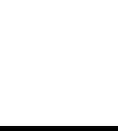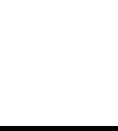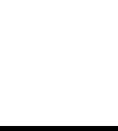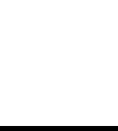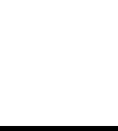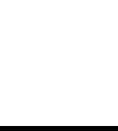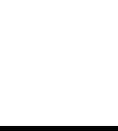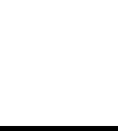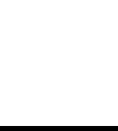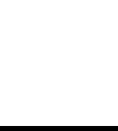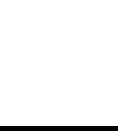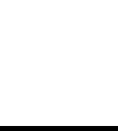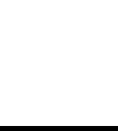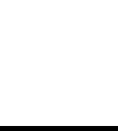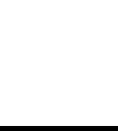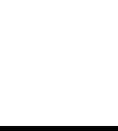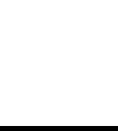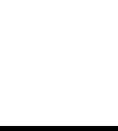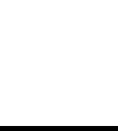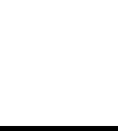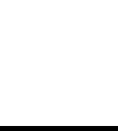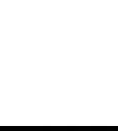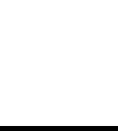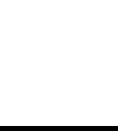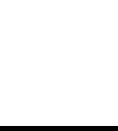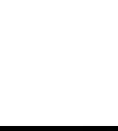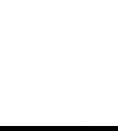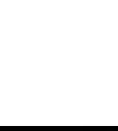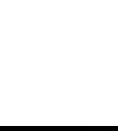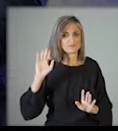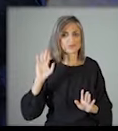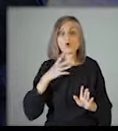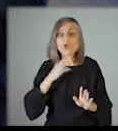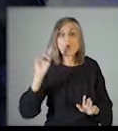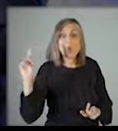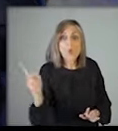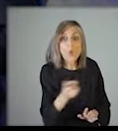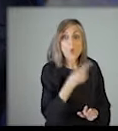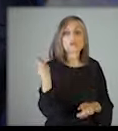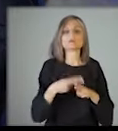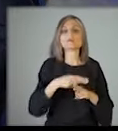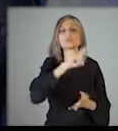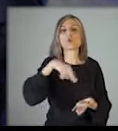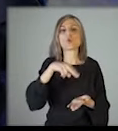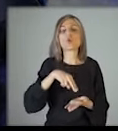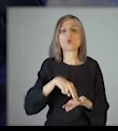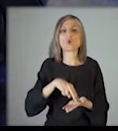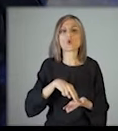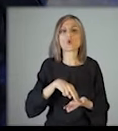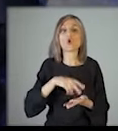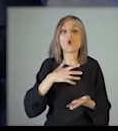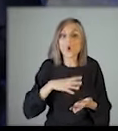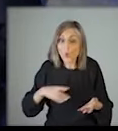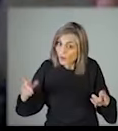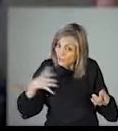στράτευση στους πολίτες με στόχο, όπως είπε, την ανανέωση και την Κύπρο του 21ου αιώνα. Τι όλοι έχουν ρόλο να παίξουν και γιατί